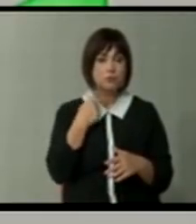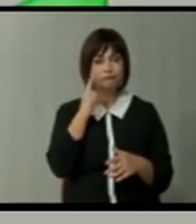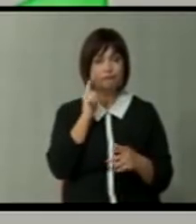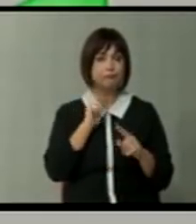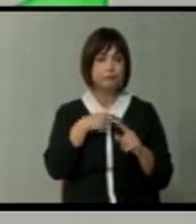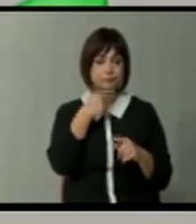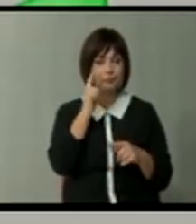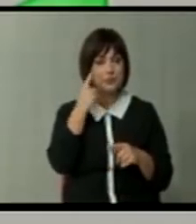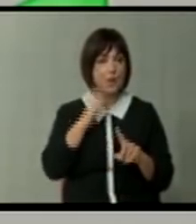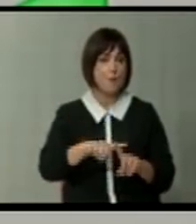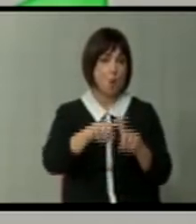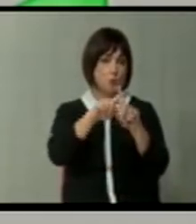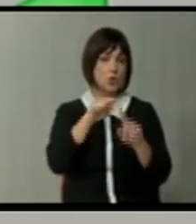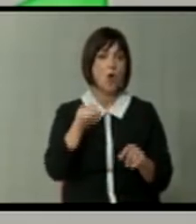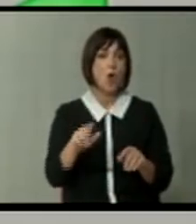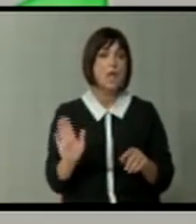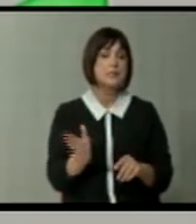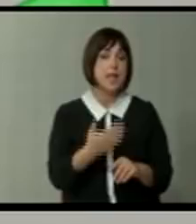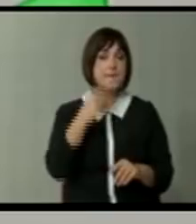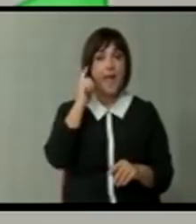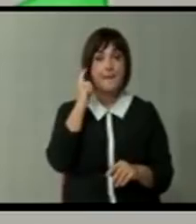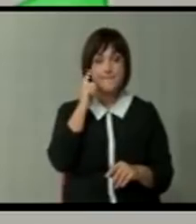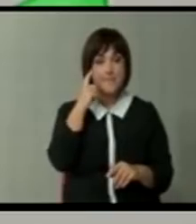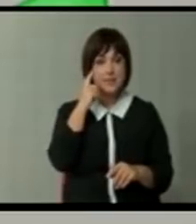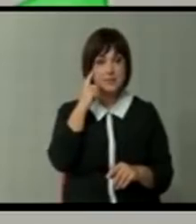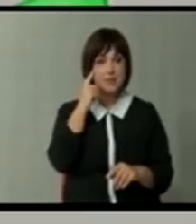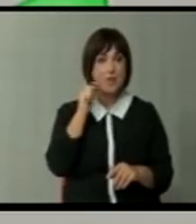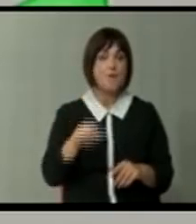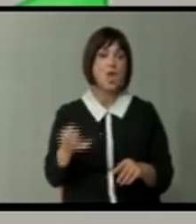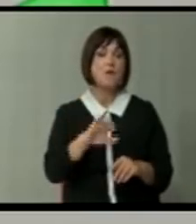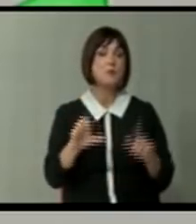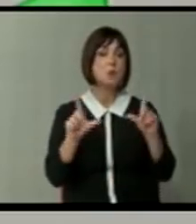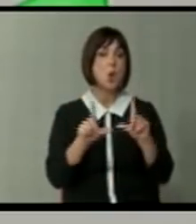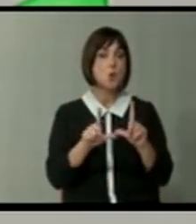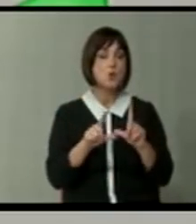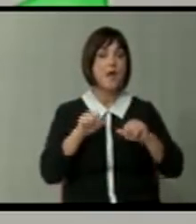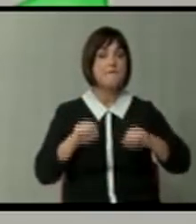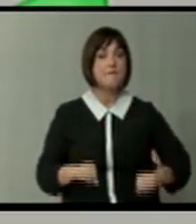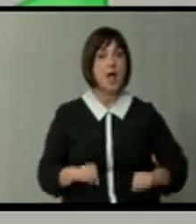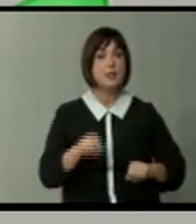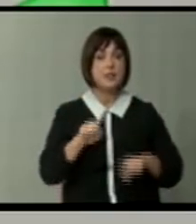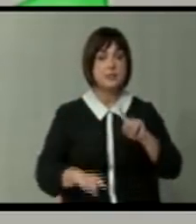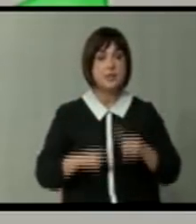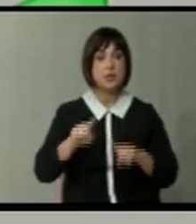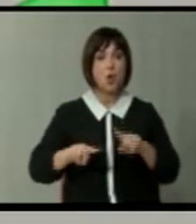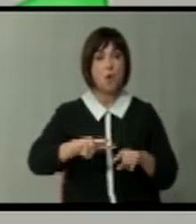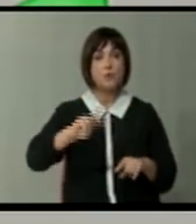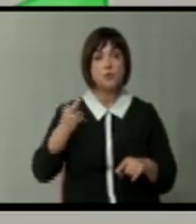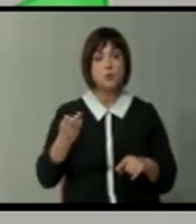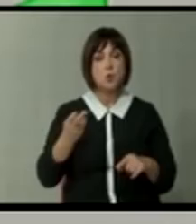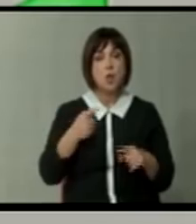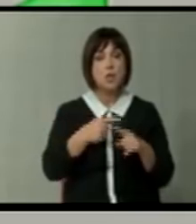позитивно кон тоа, сепак, мислам дека во Европската Унија владеат некакви други